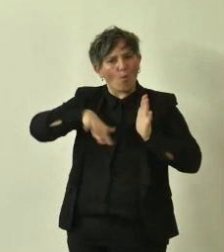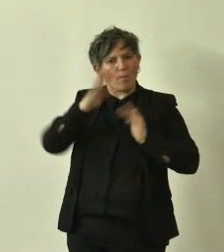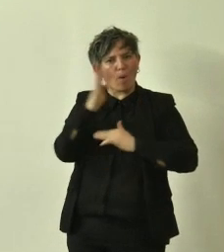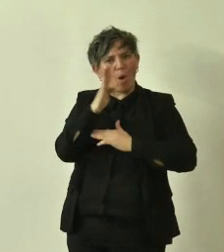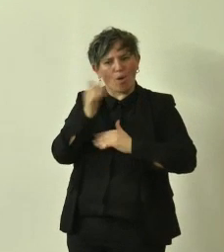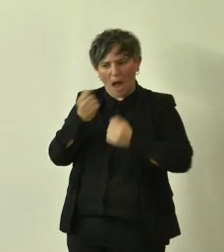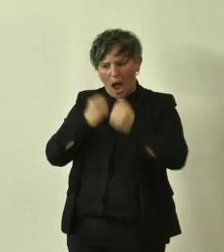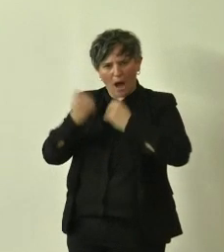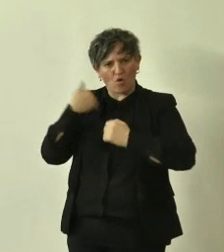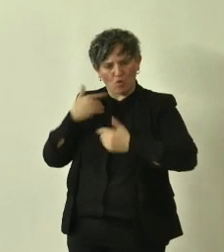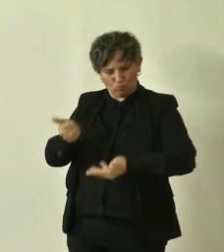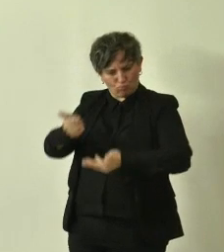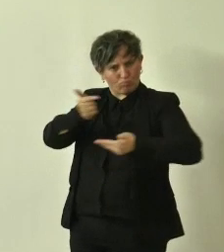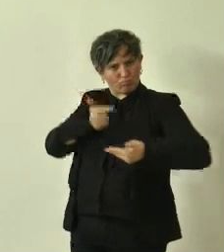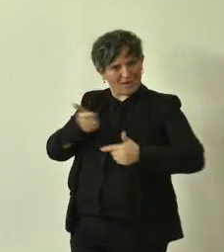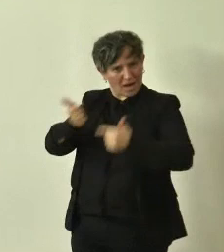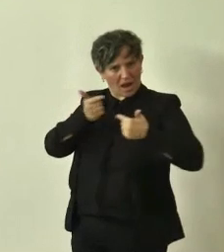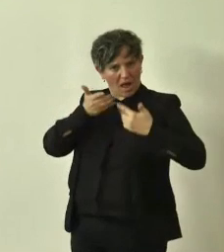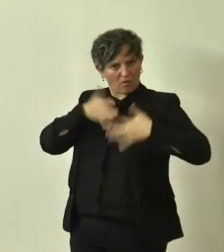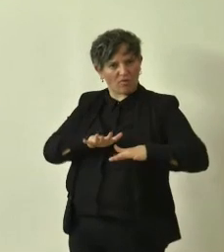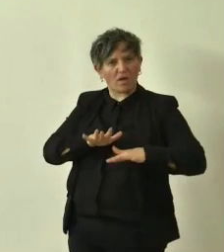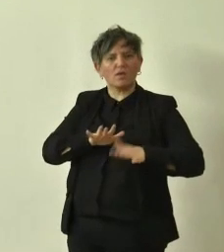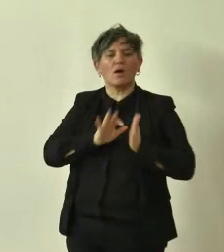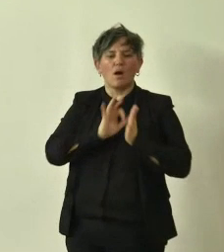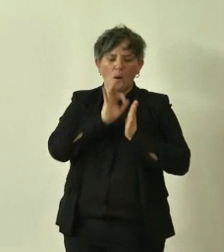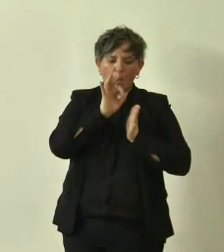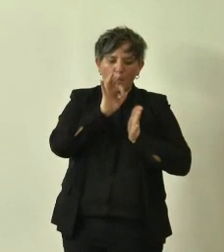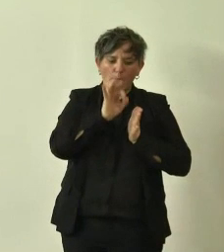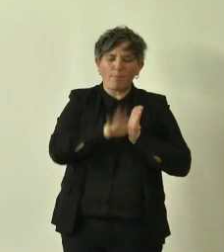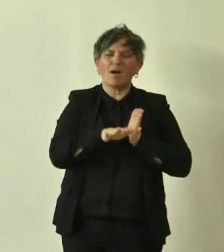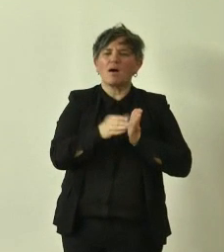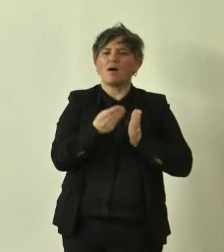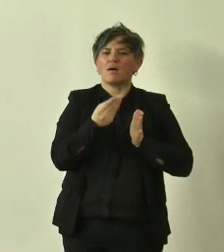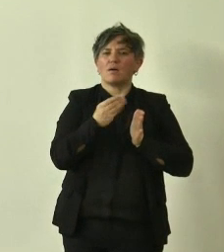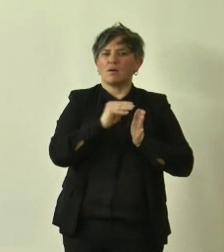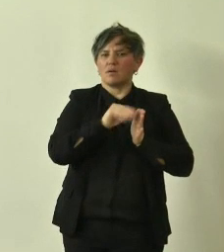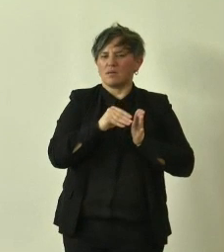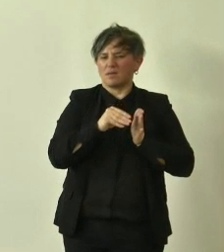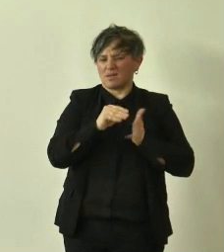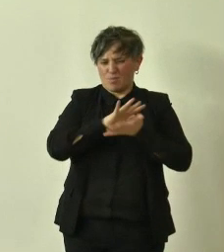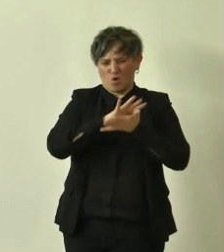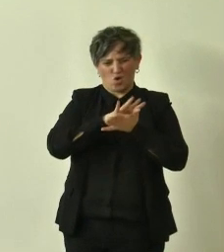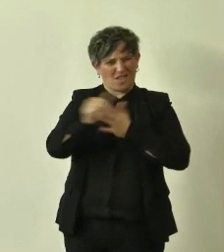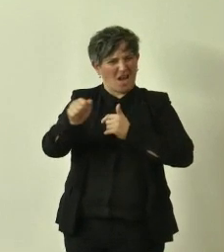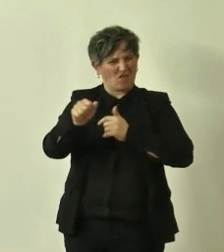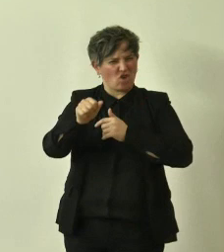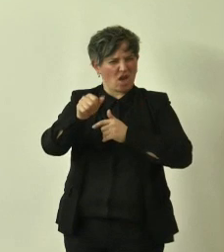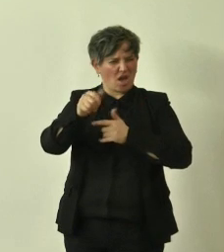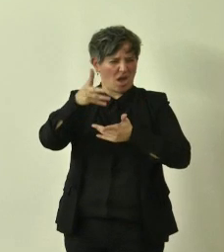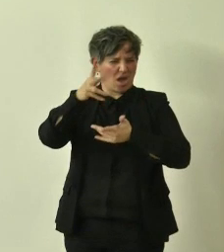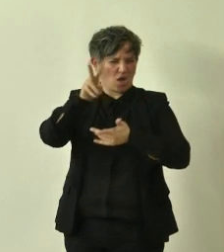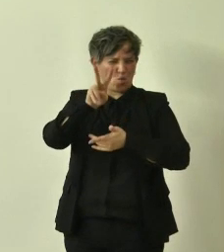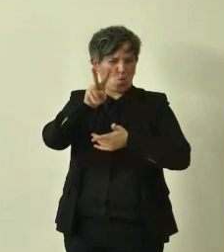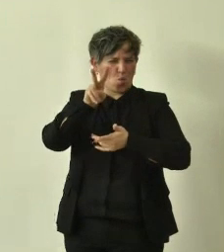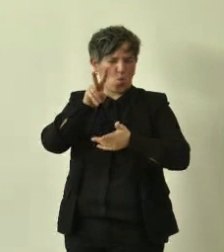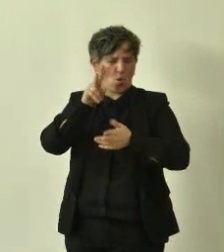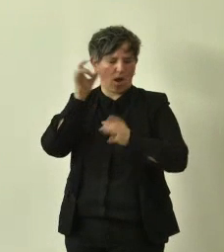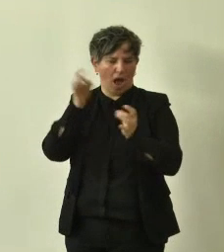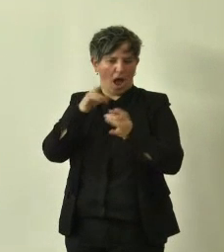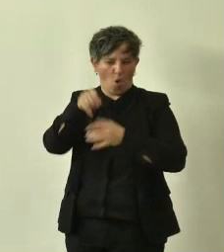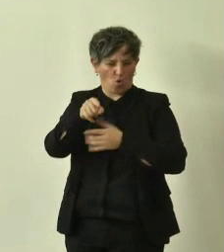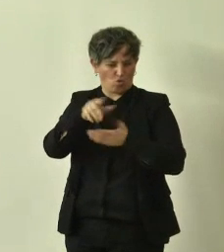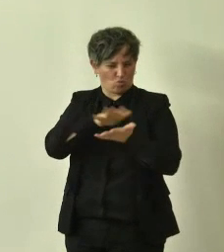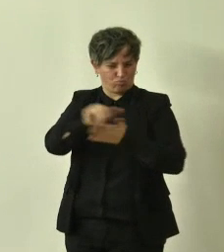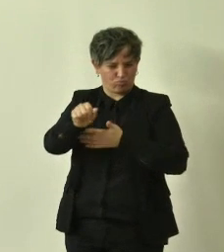ed è stato piantato a conclusione delle cerimonie della strage del 2 agosto e alla presenza